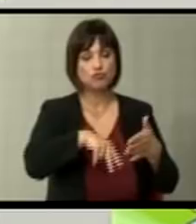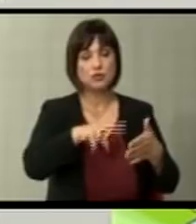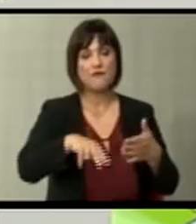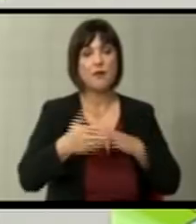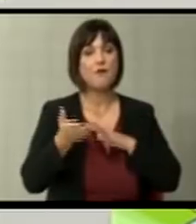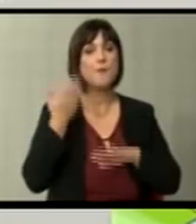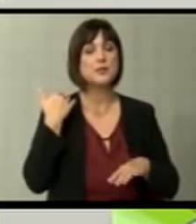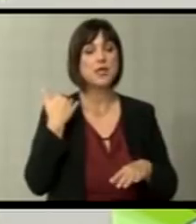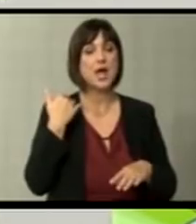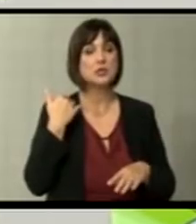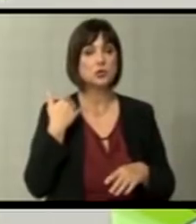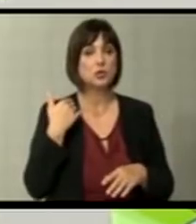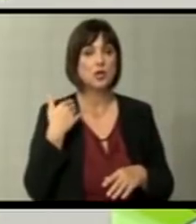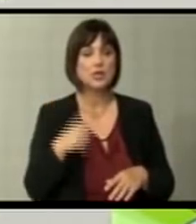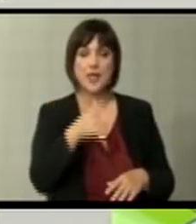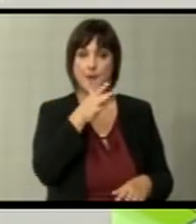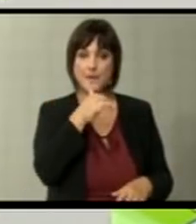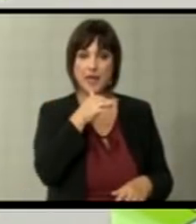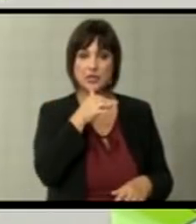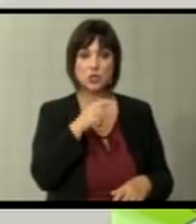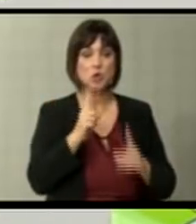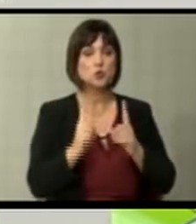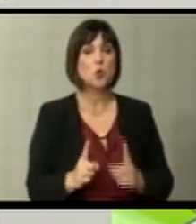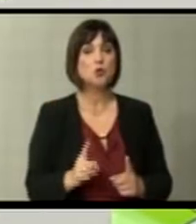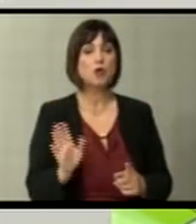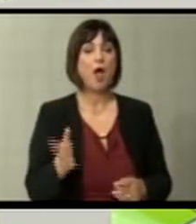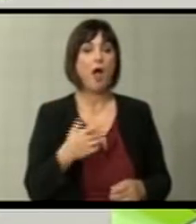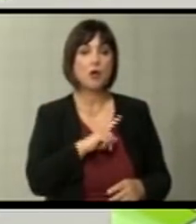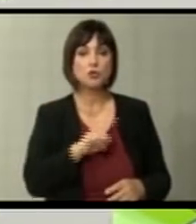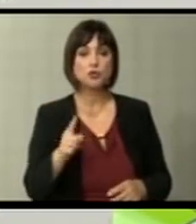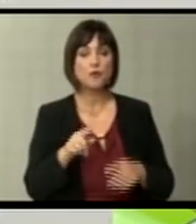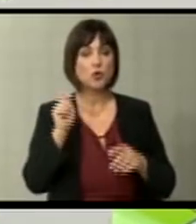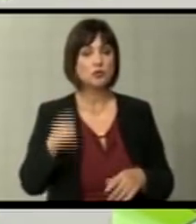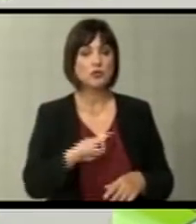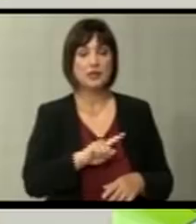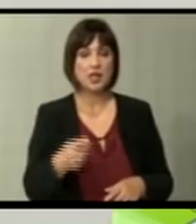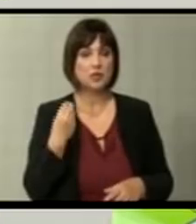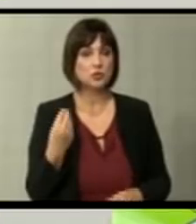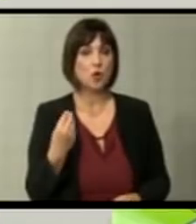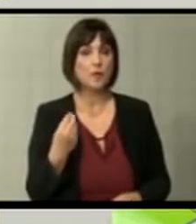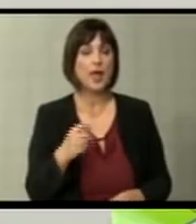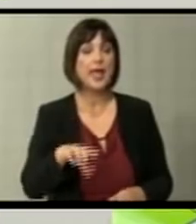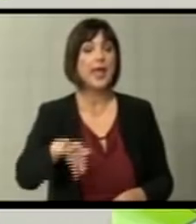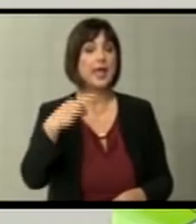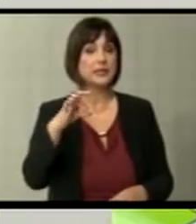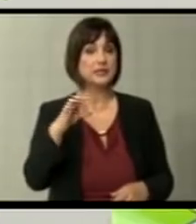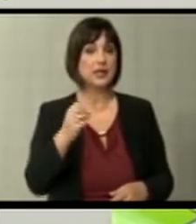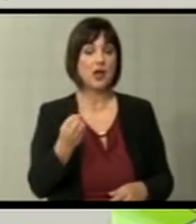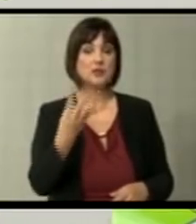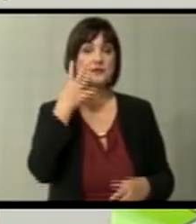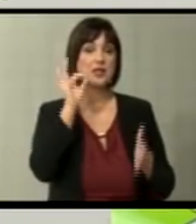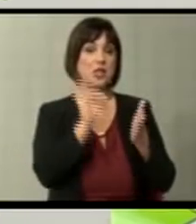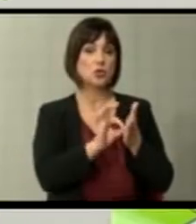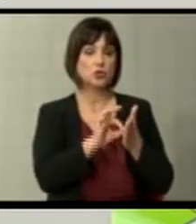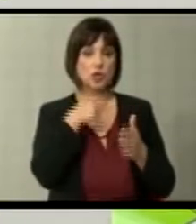оминатото за Македонија стоеше дека ако ништо во судството не чини единствено како светла точка